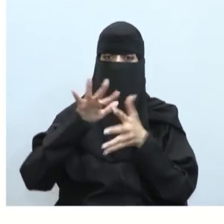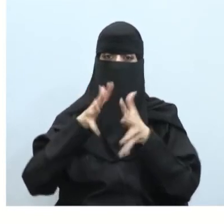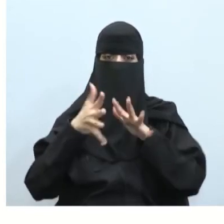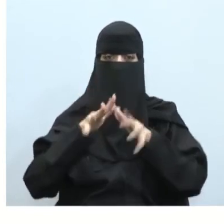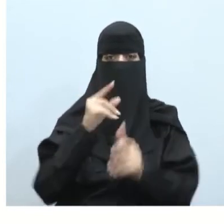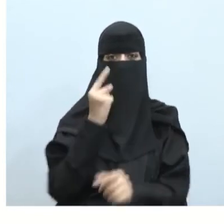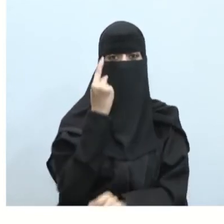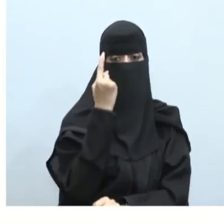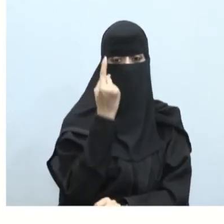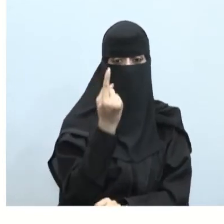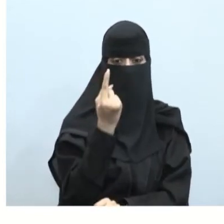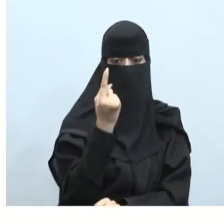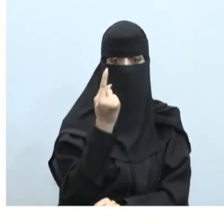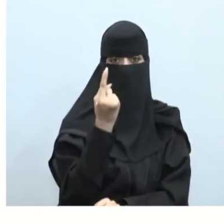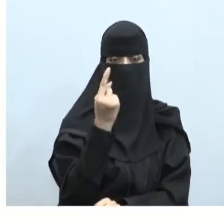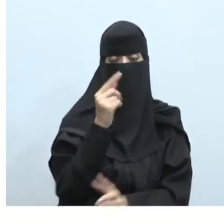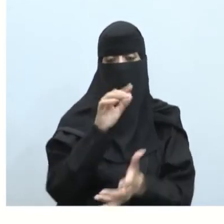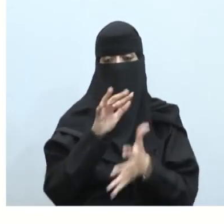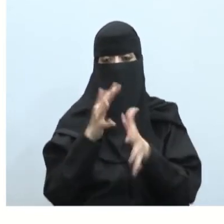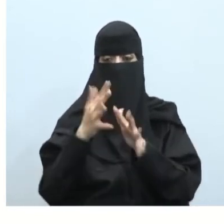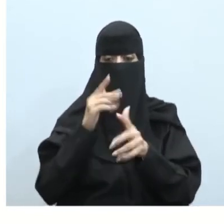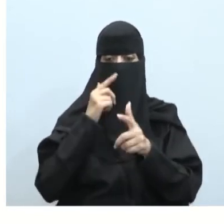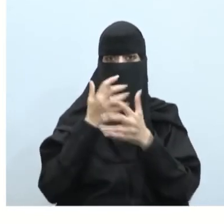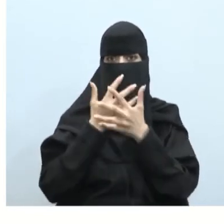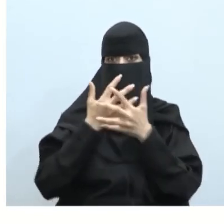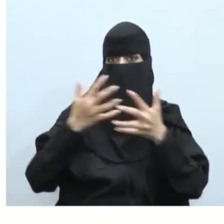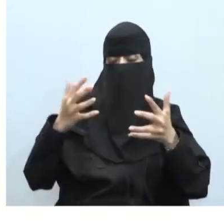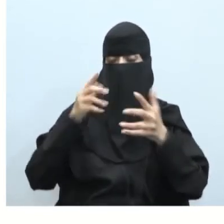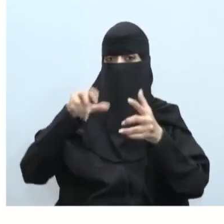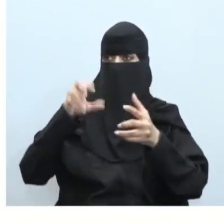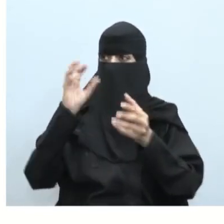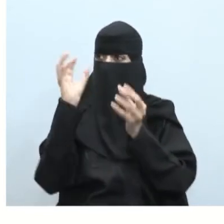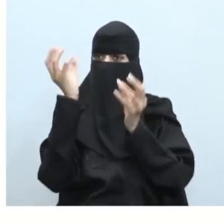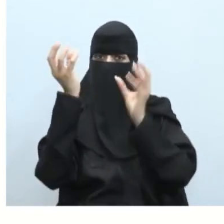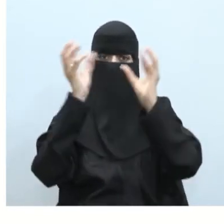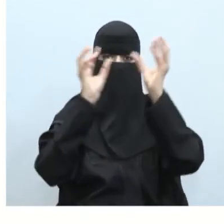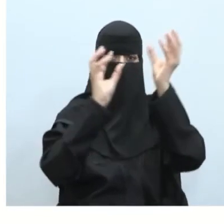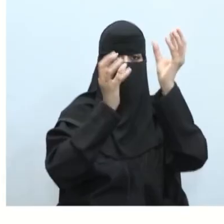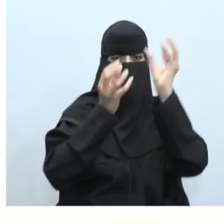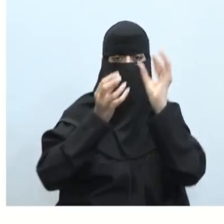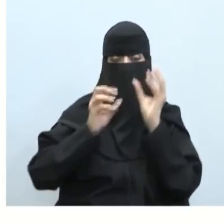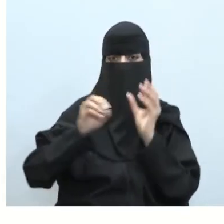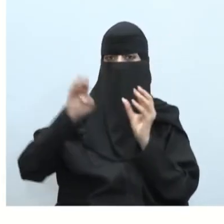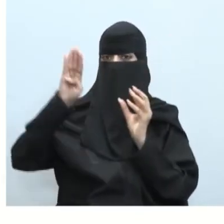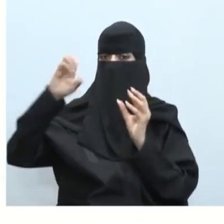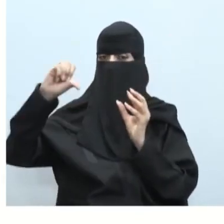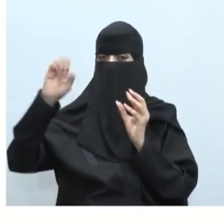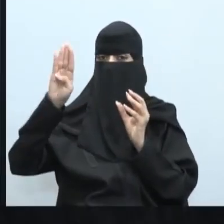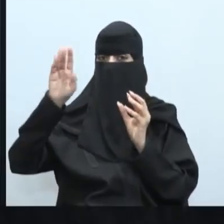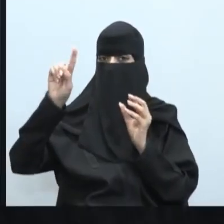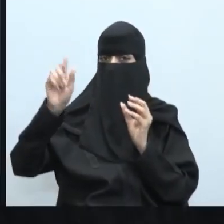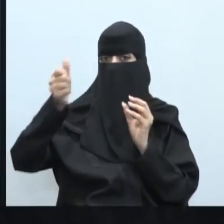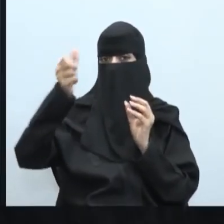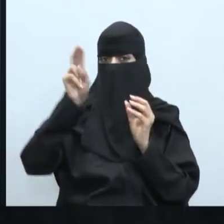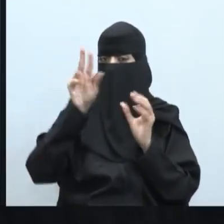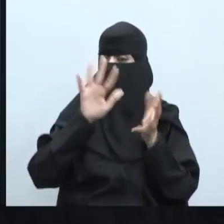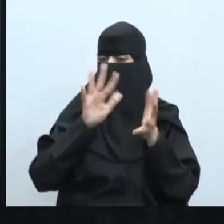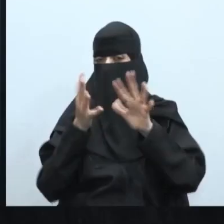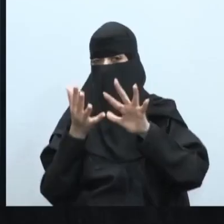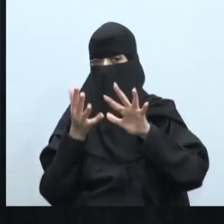تسمى بماذا؟ ممتازين بالكوكبات ولها مسمى آخر دارج أبناء وبناء الطلاب